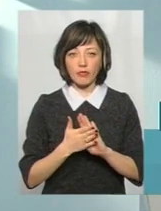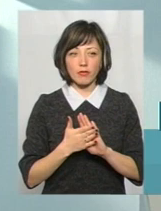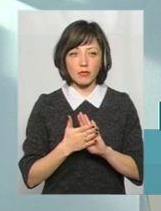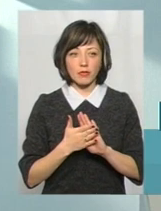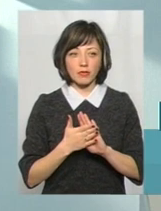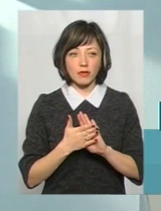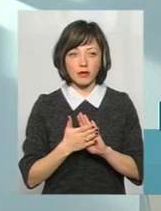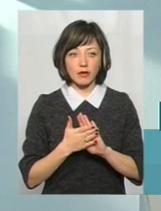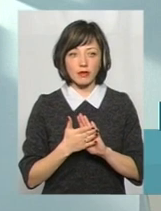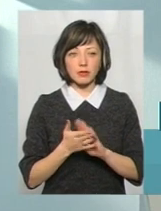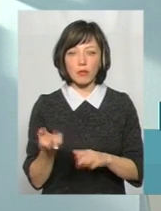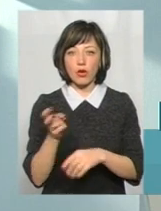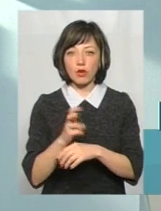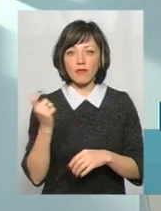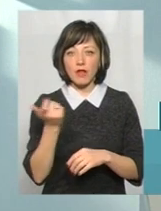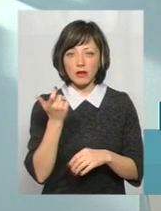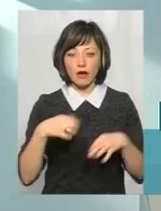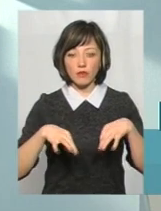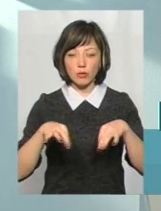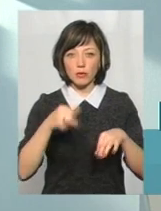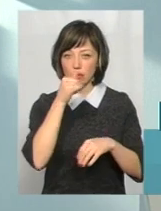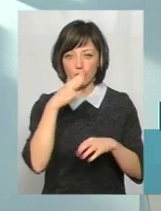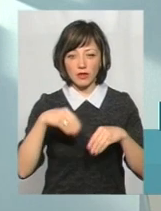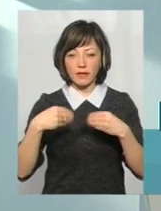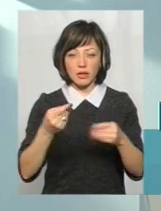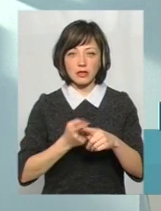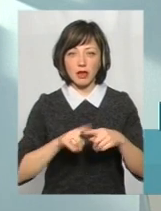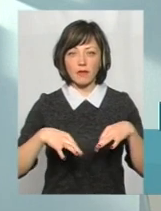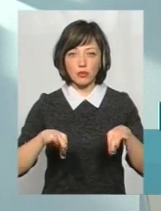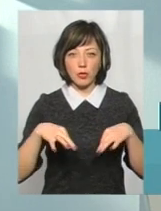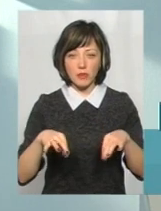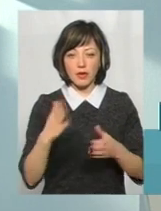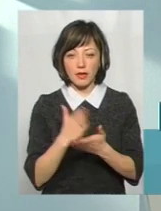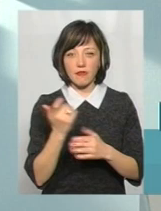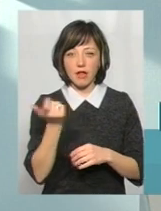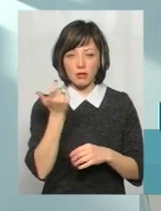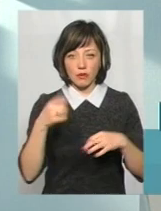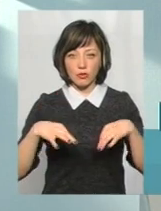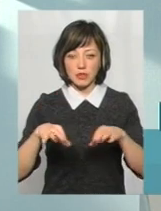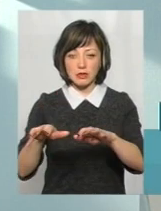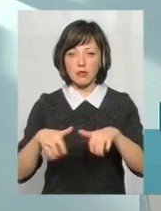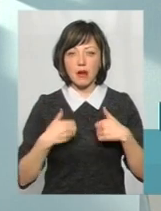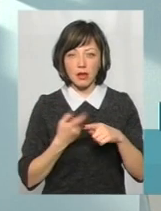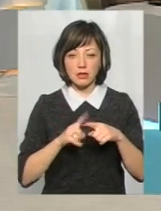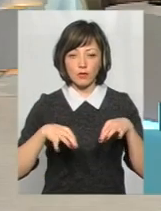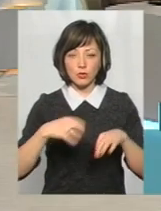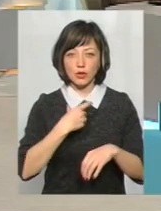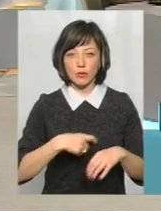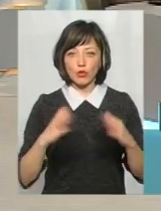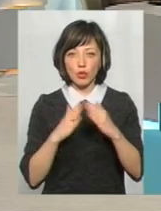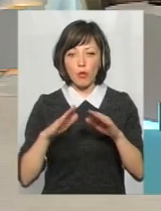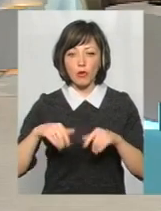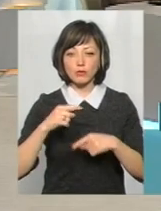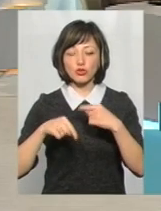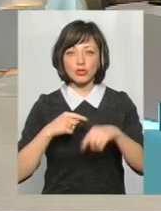Приходить людина, власник даного автомобіля. Ми не можемо не віддати їй цей автомобіль, але вже вона є власником автомобіля. Він забирає цей автомобіль до себе додому, а